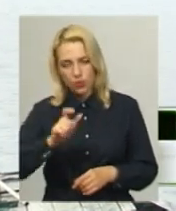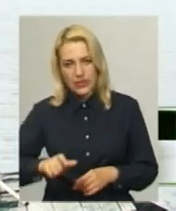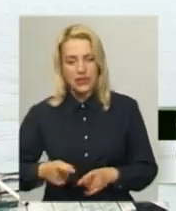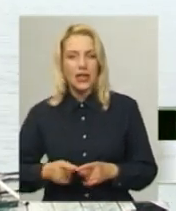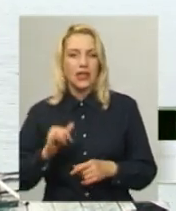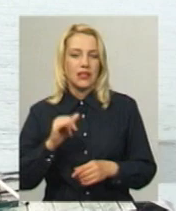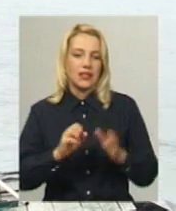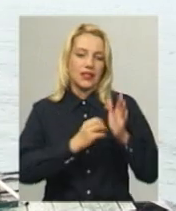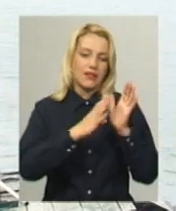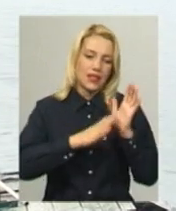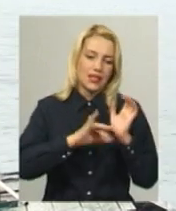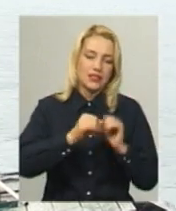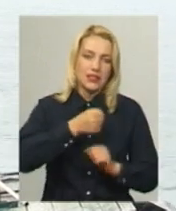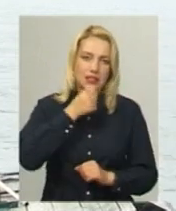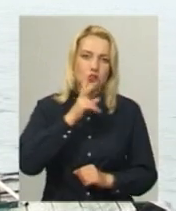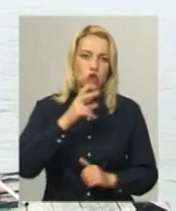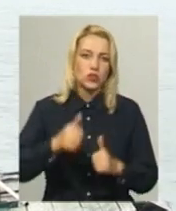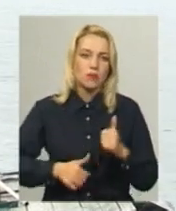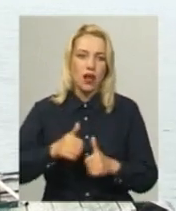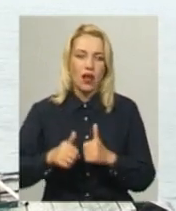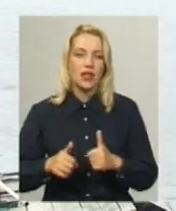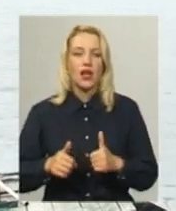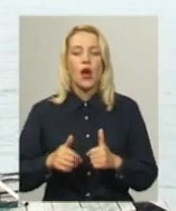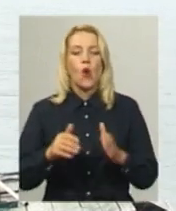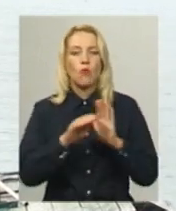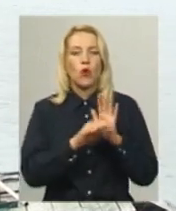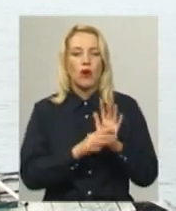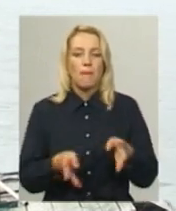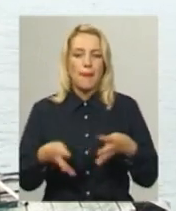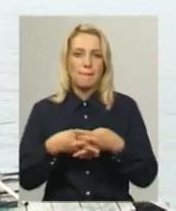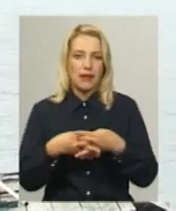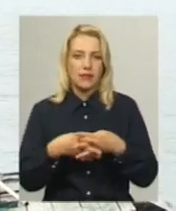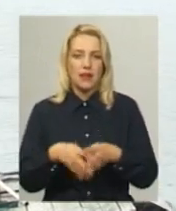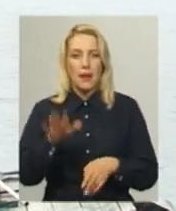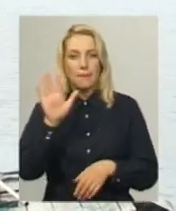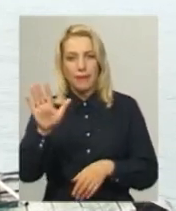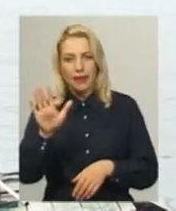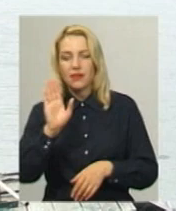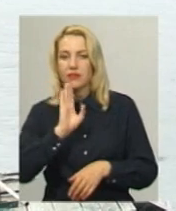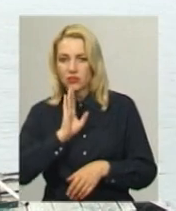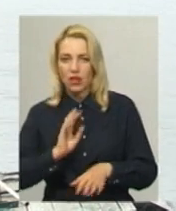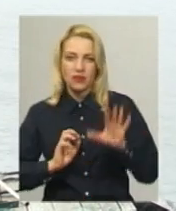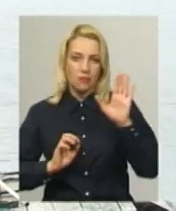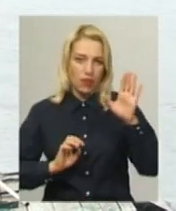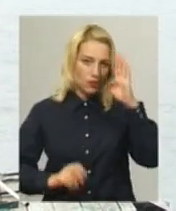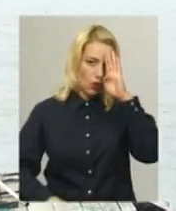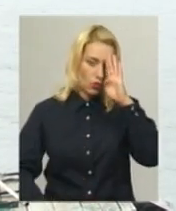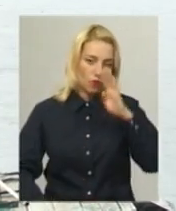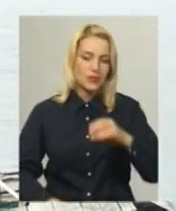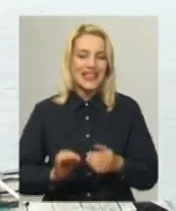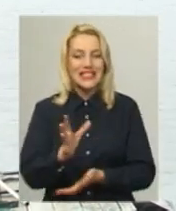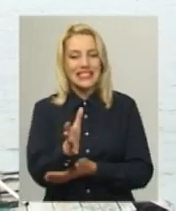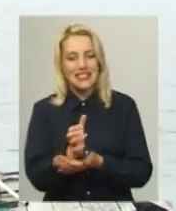старші, які змагалися в програмі «Мікс», це 5 дівчат і 5 хлопців, а також запасній, рульовий і барабанщик.